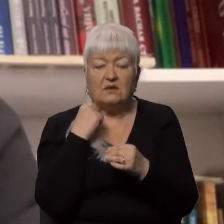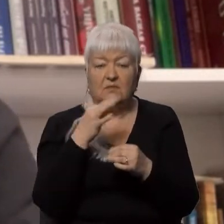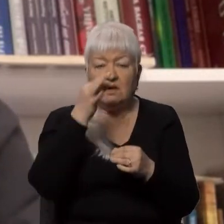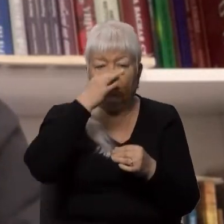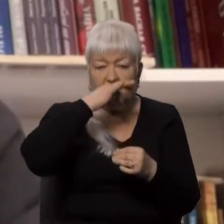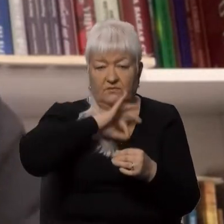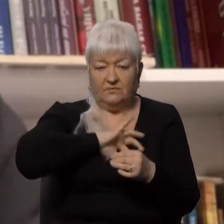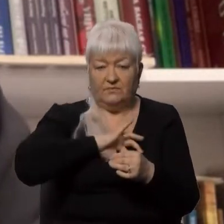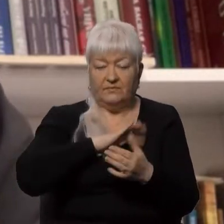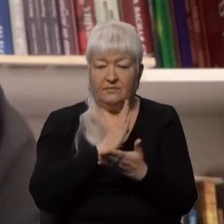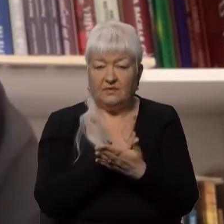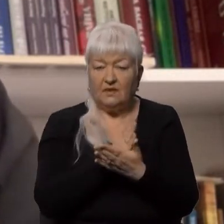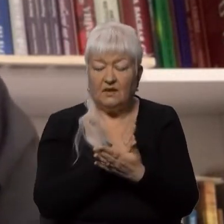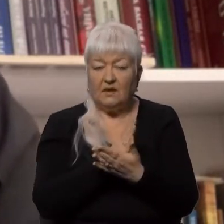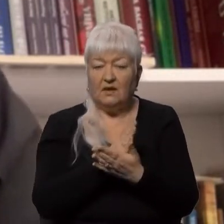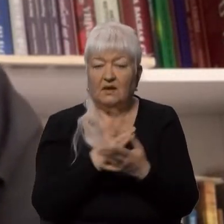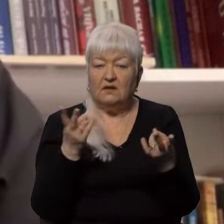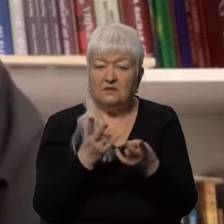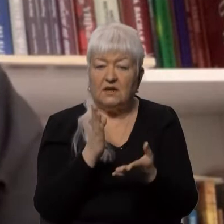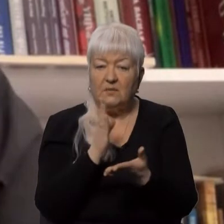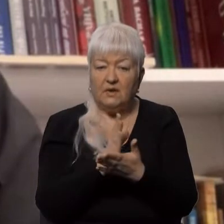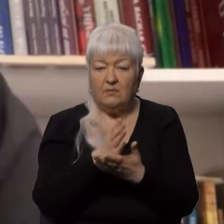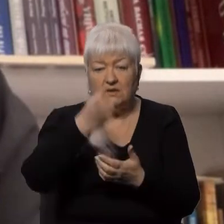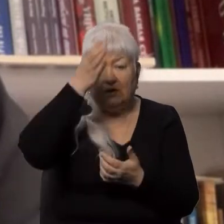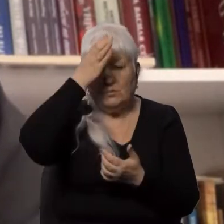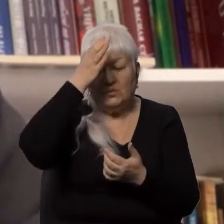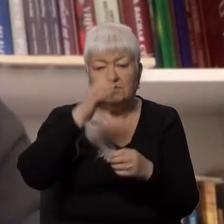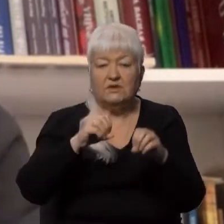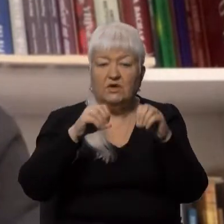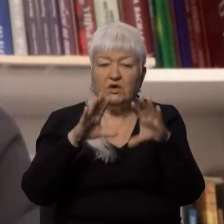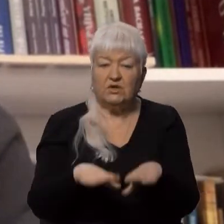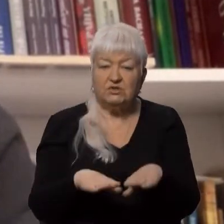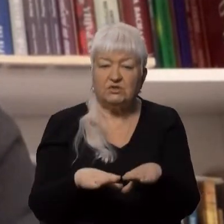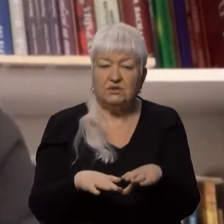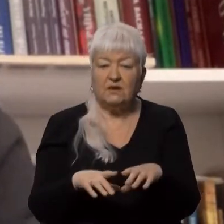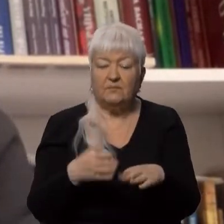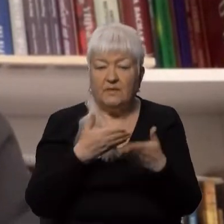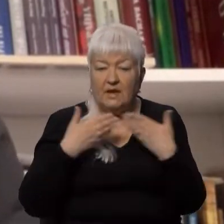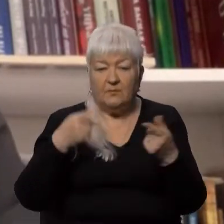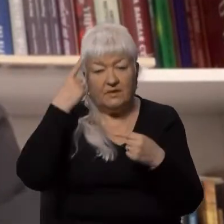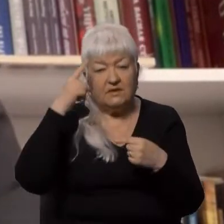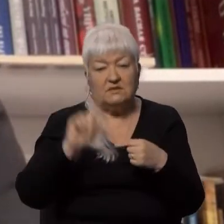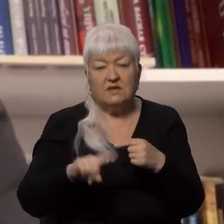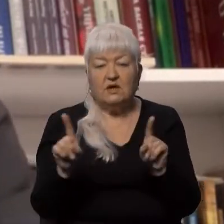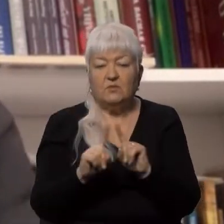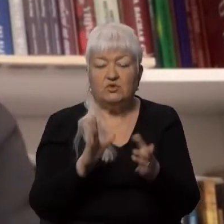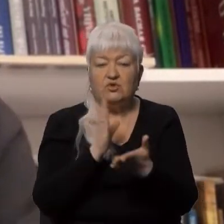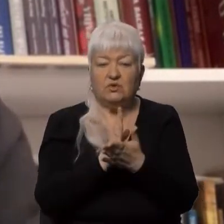потрібно тут мати мудре соломонове рішення. Ми ж знаємо, що є частини